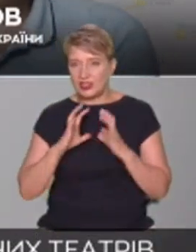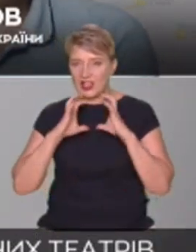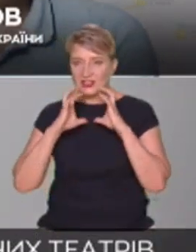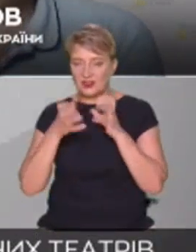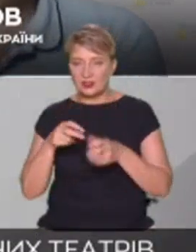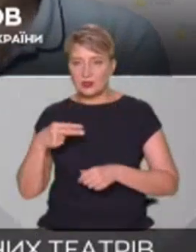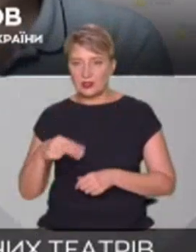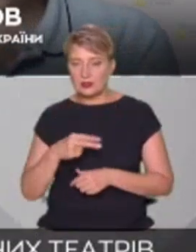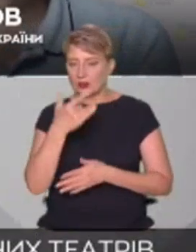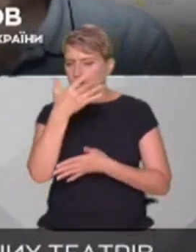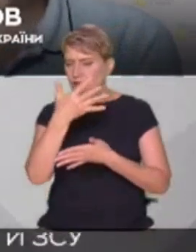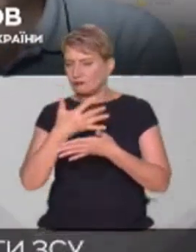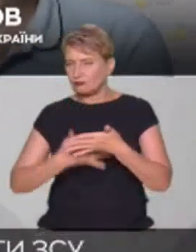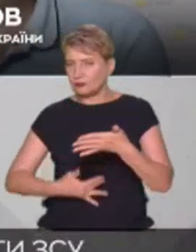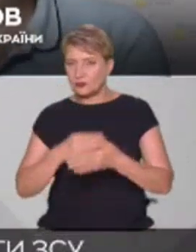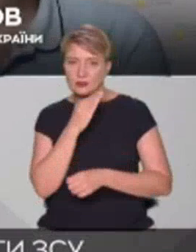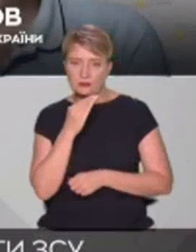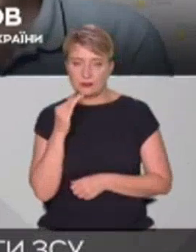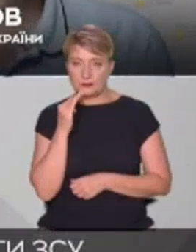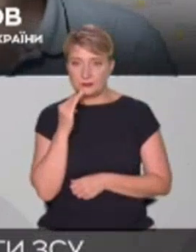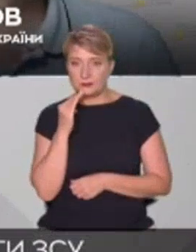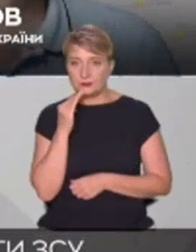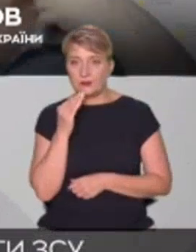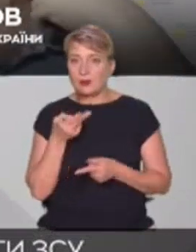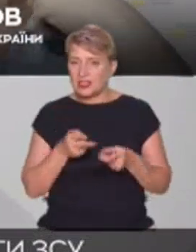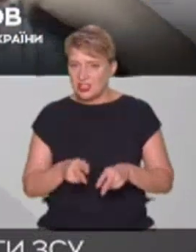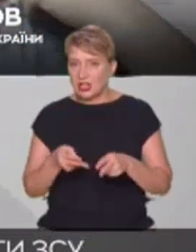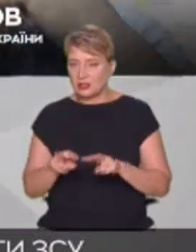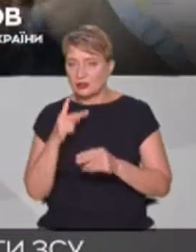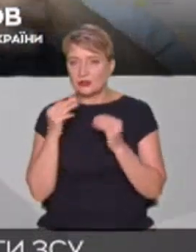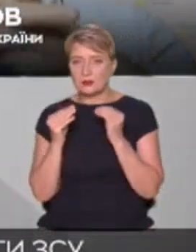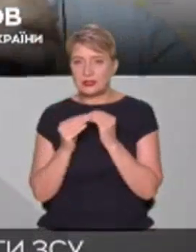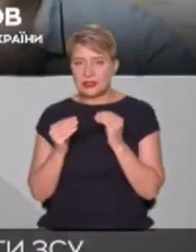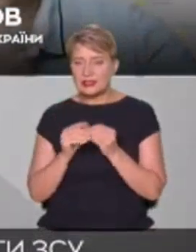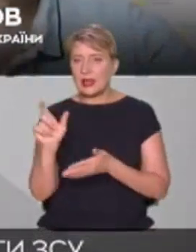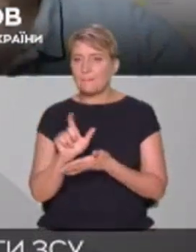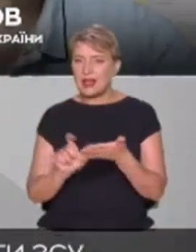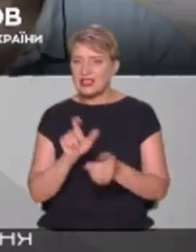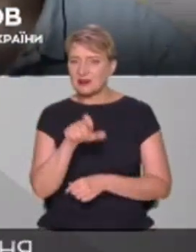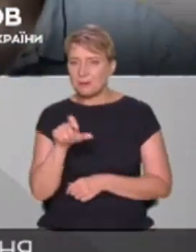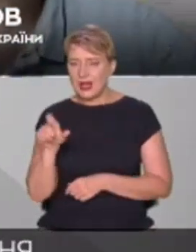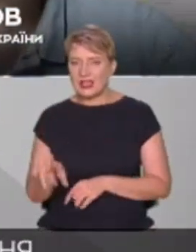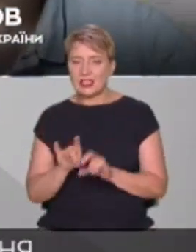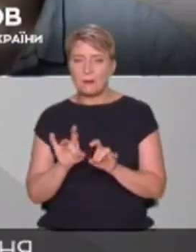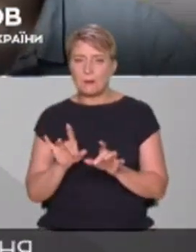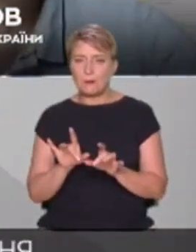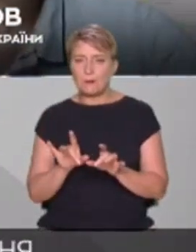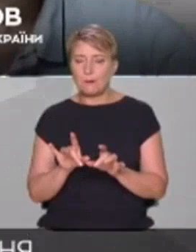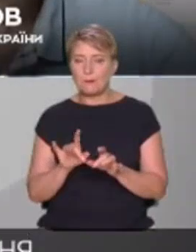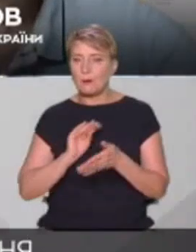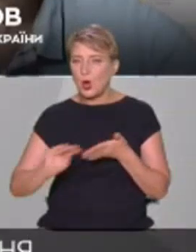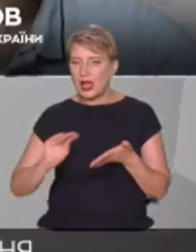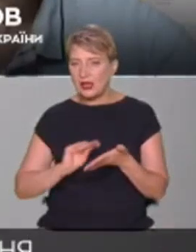великий її був обсяг. І там залишаться всі ті самі письменники, поети, які були раніше? Чи якось буде це